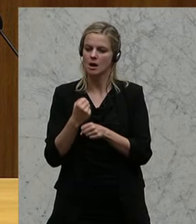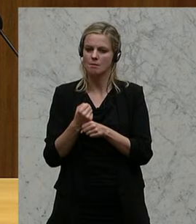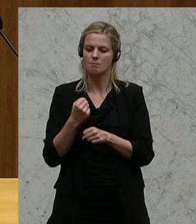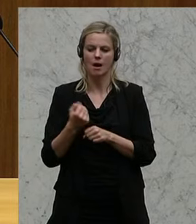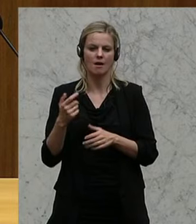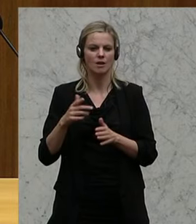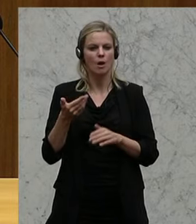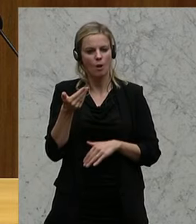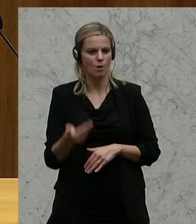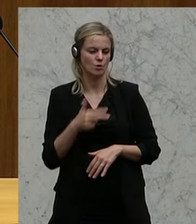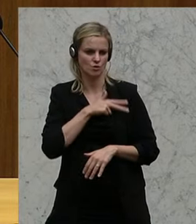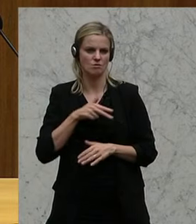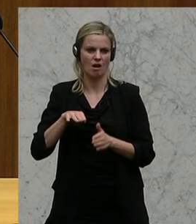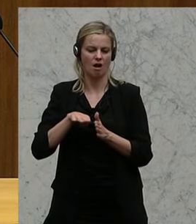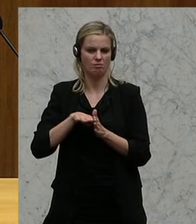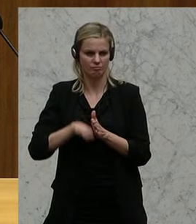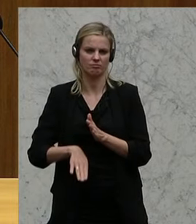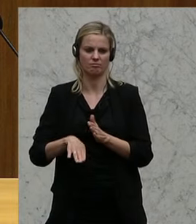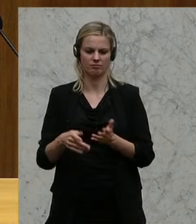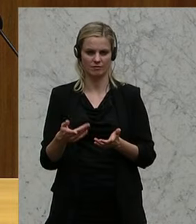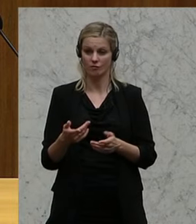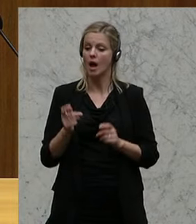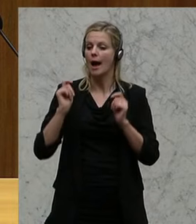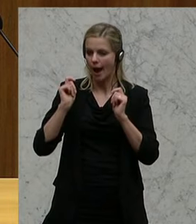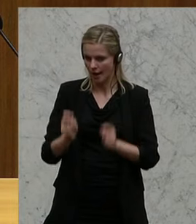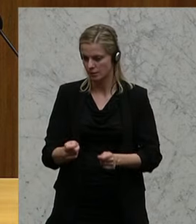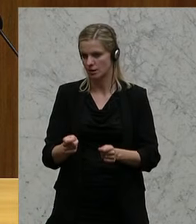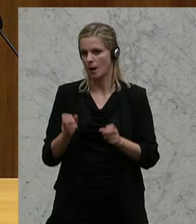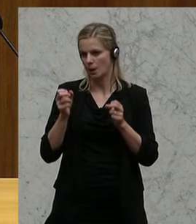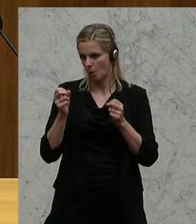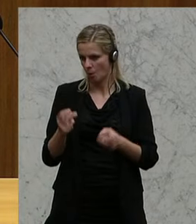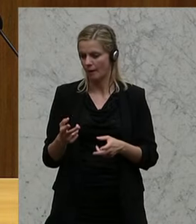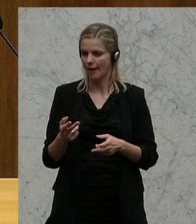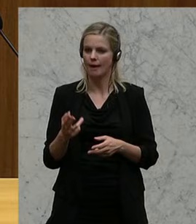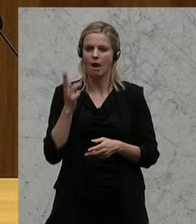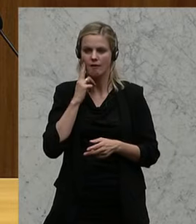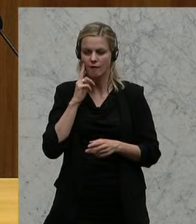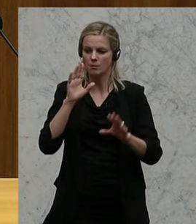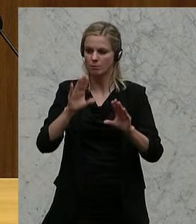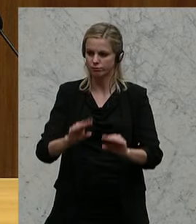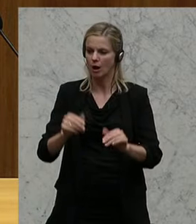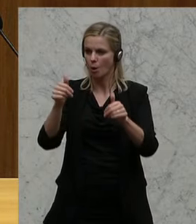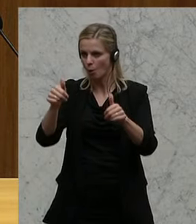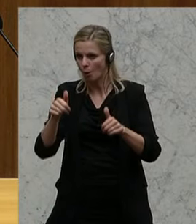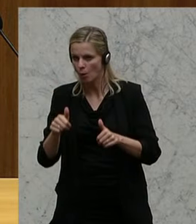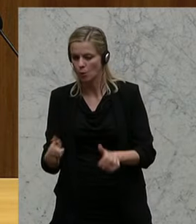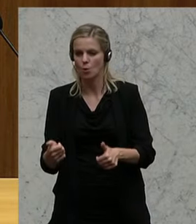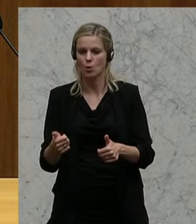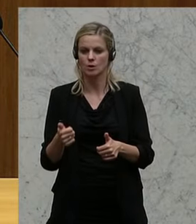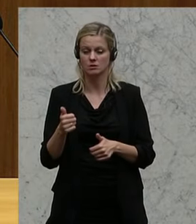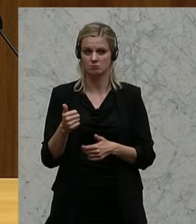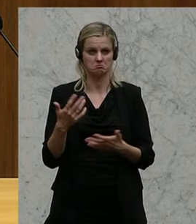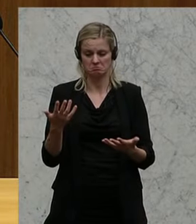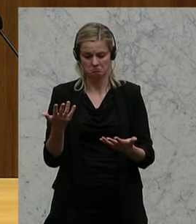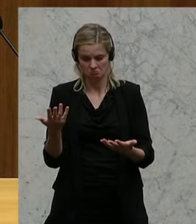Was passiert? Dann gibt es dann eine Anzeige, dann wird diese Firma quasi ruhig gestellt, die geht in Konkurs, wie auch